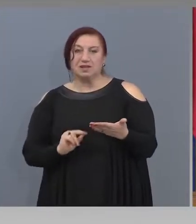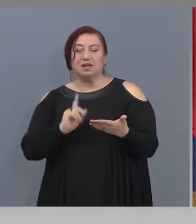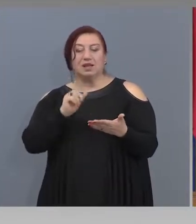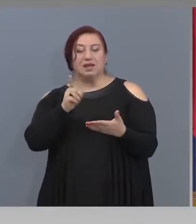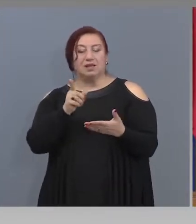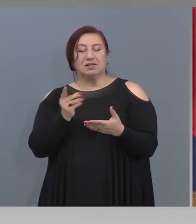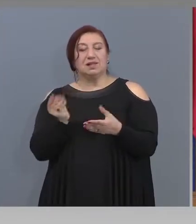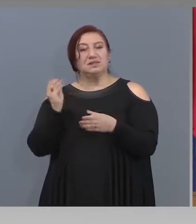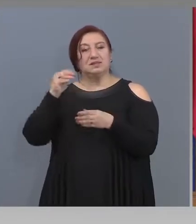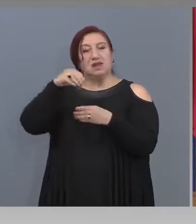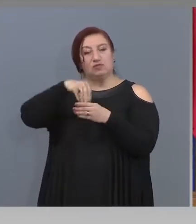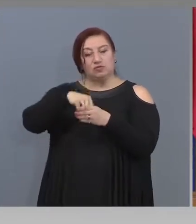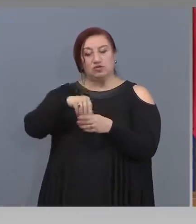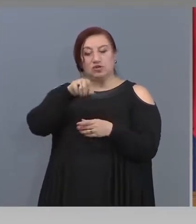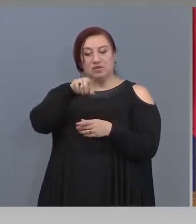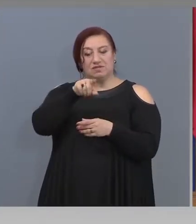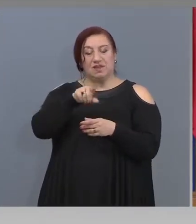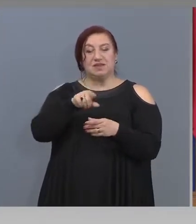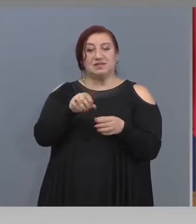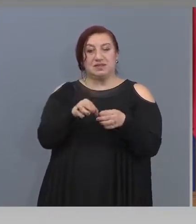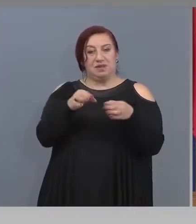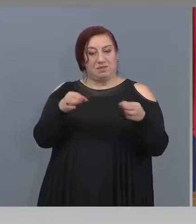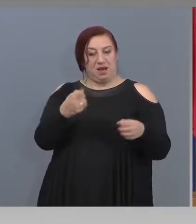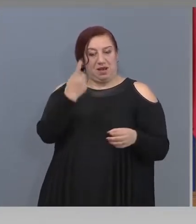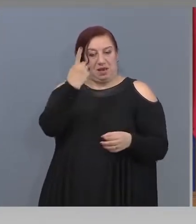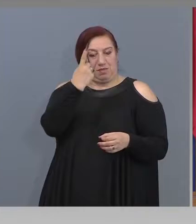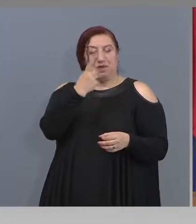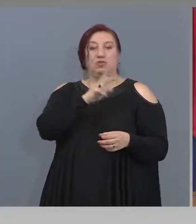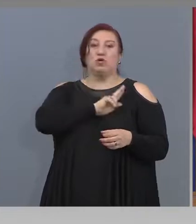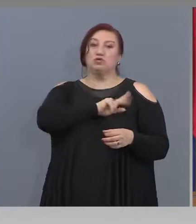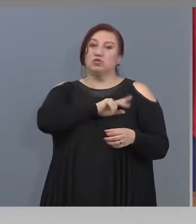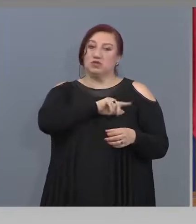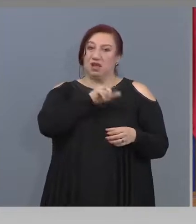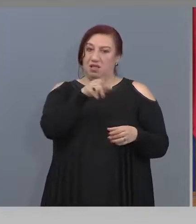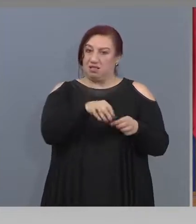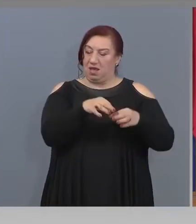и в тази мярка социалната, която беше до сега.